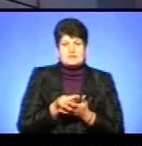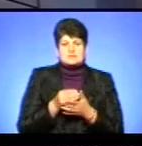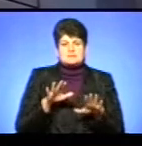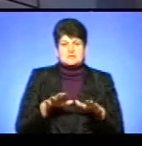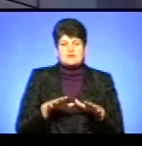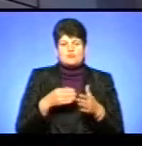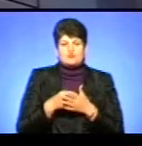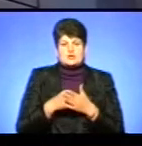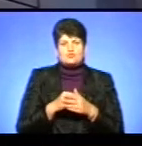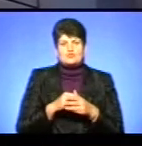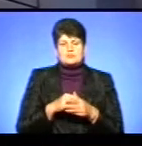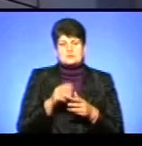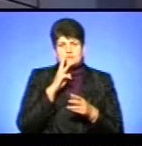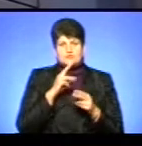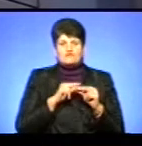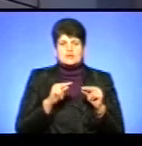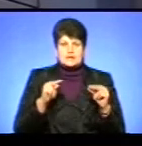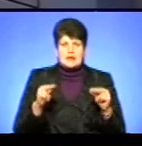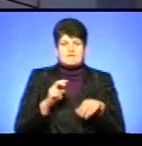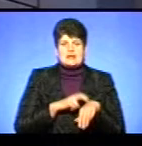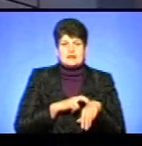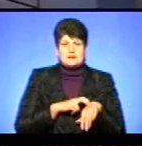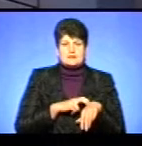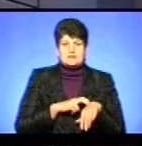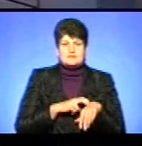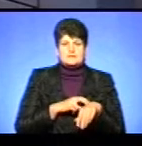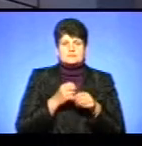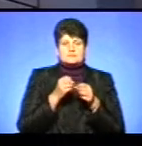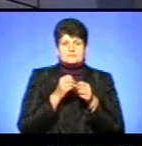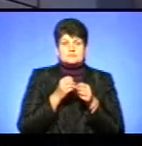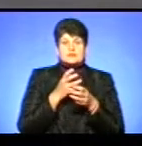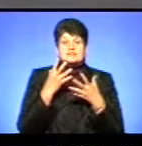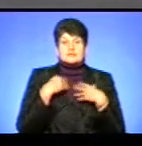зарплату і вчителям, і лікарям. Тобто, розділи. Пробачте, залишає